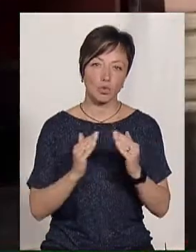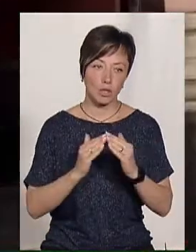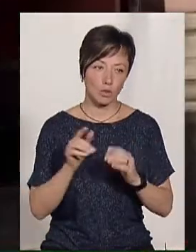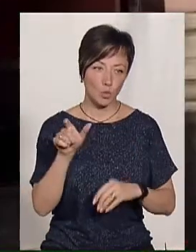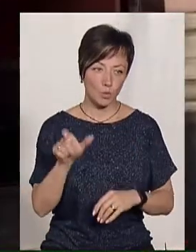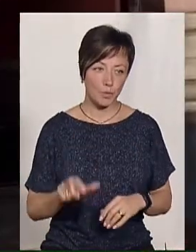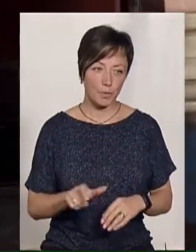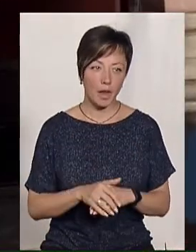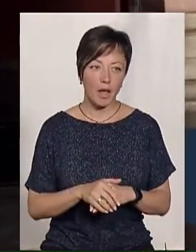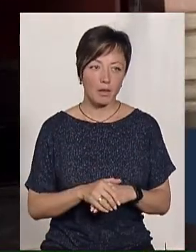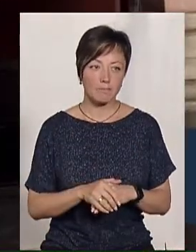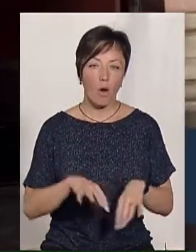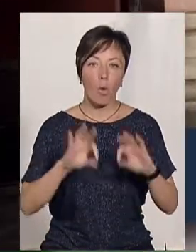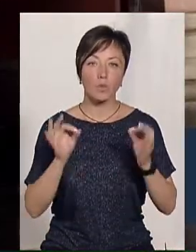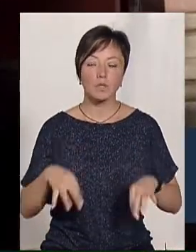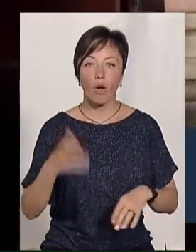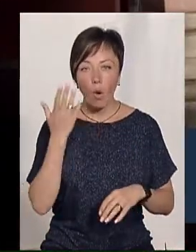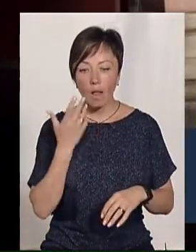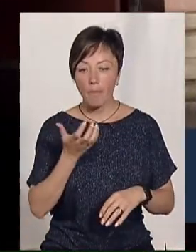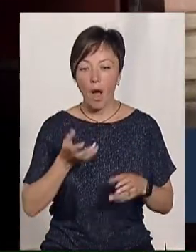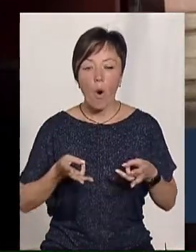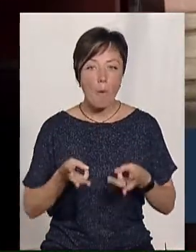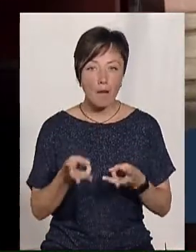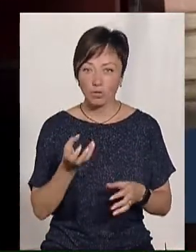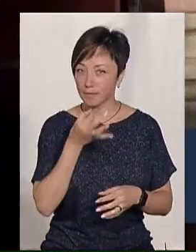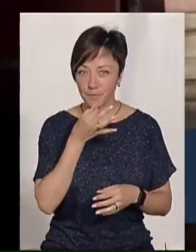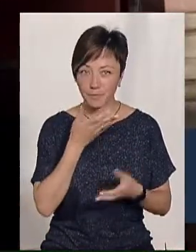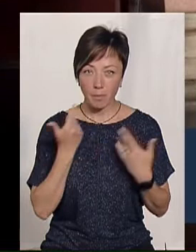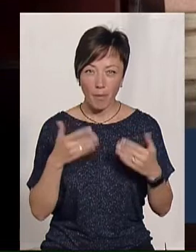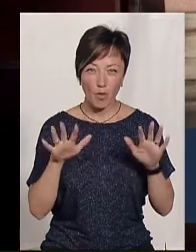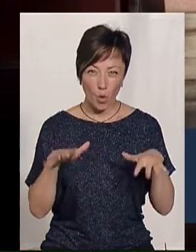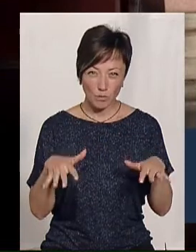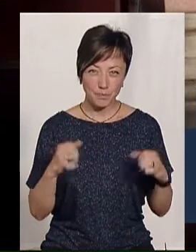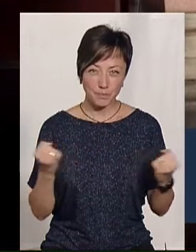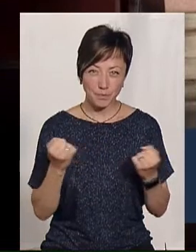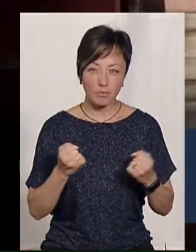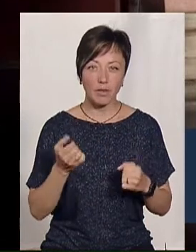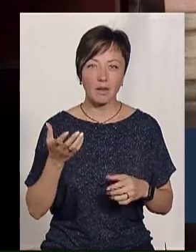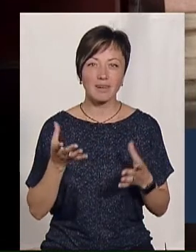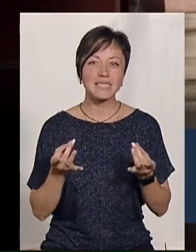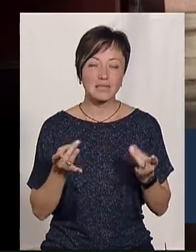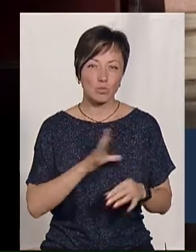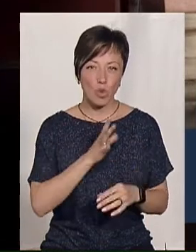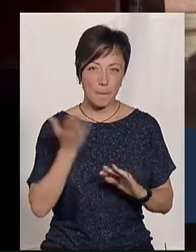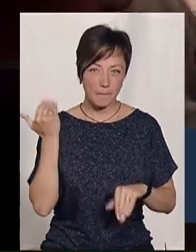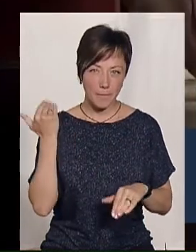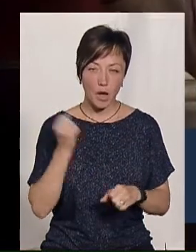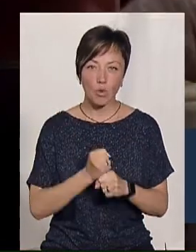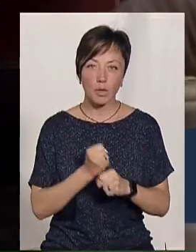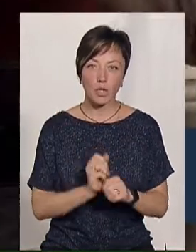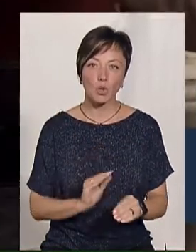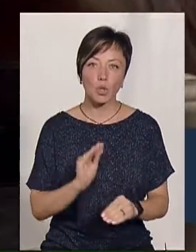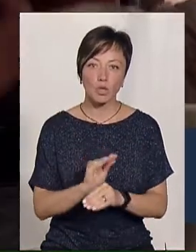Восени, коли опалення ще немає, дощі йдуть і холодно, людей колись було сирісті. Навіть робили